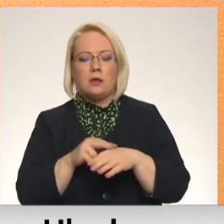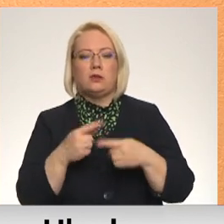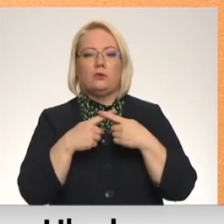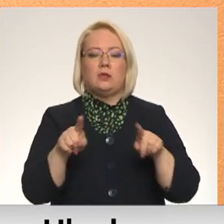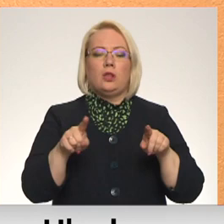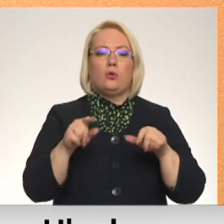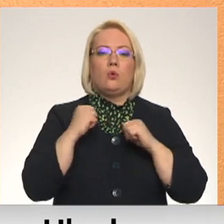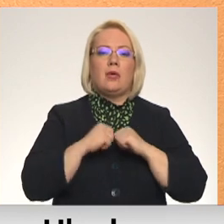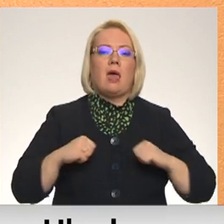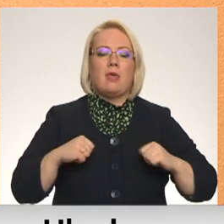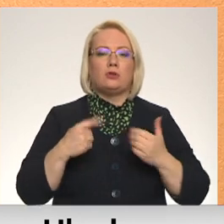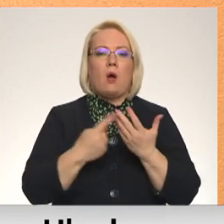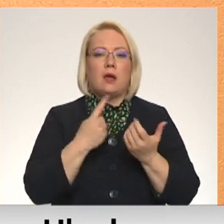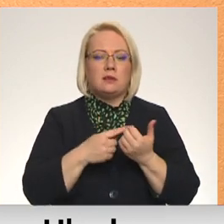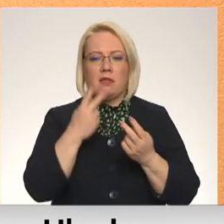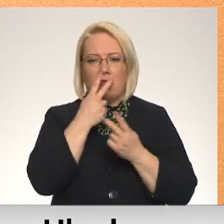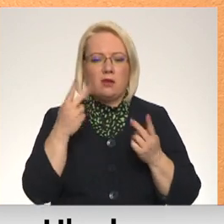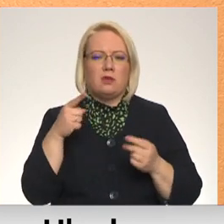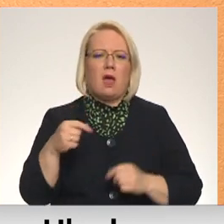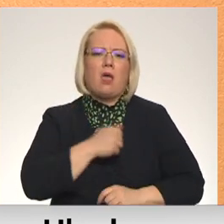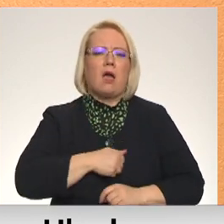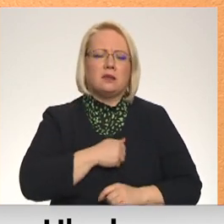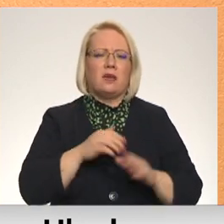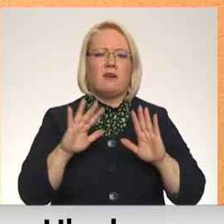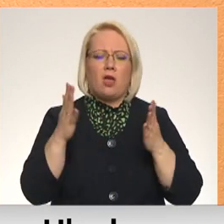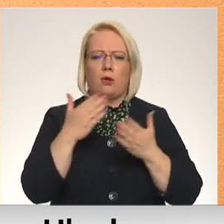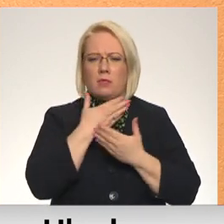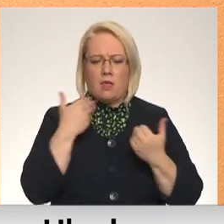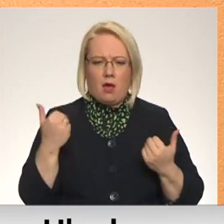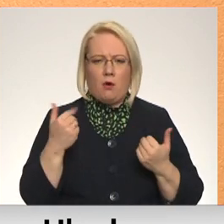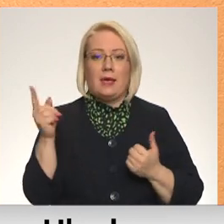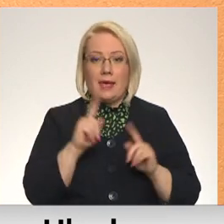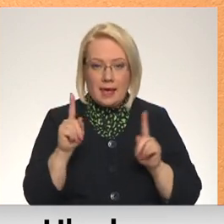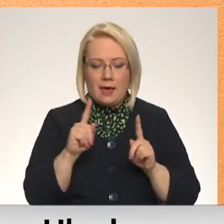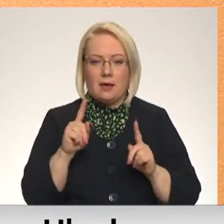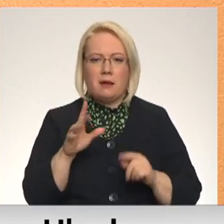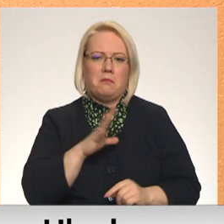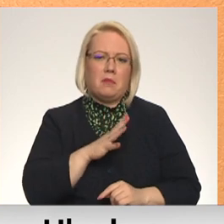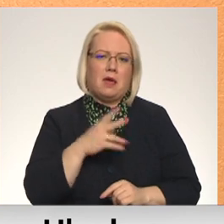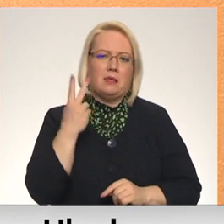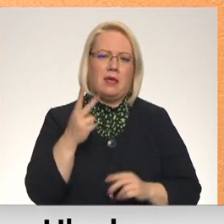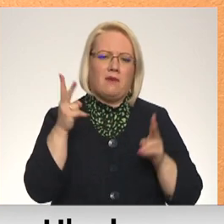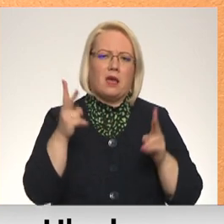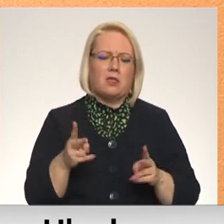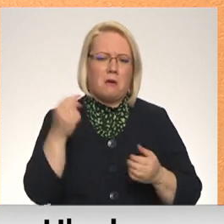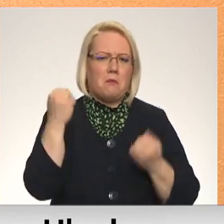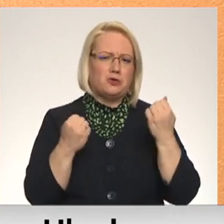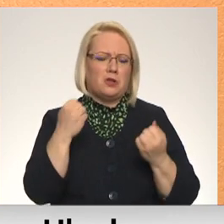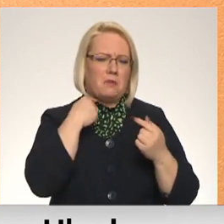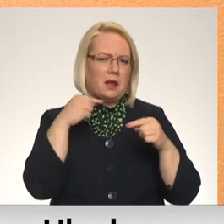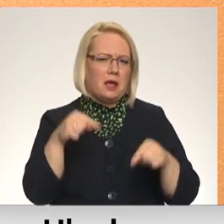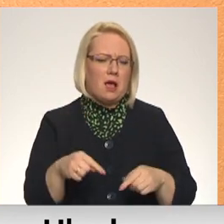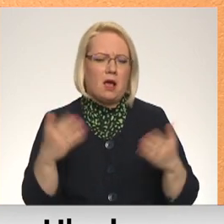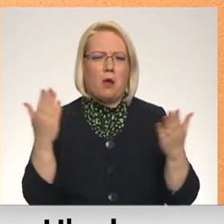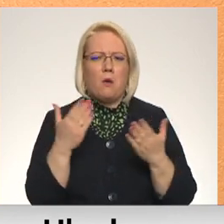atskaites, es neredzu, ka agresijas gadījumi ir ļoti daudz. Tie ir, bet to nav ļoti daudz. Bija divi gadiem ar mašinām Rīga, bija kaut kur